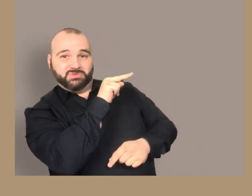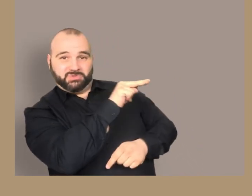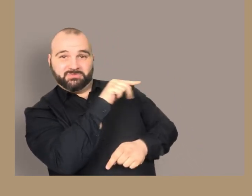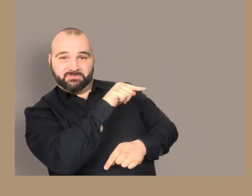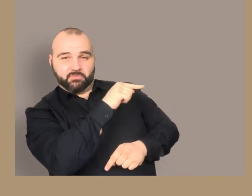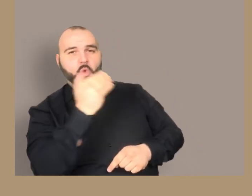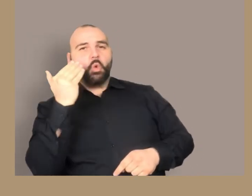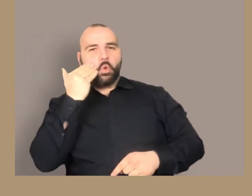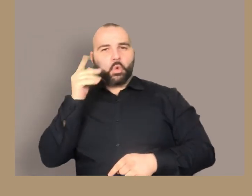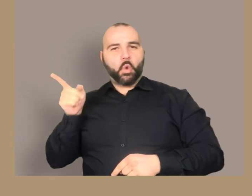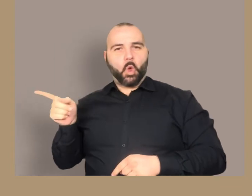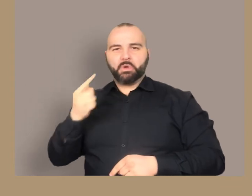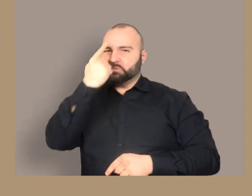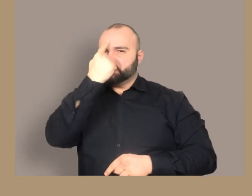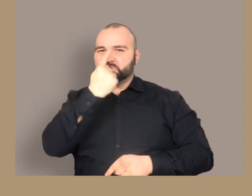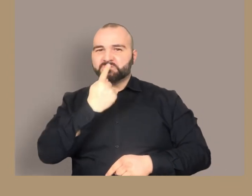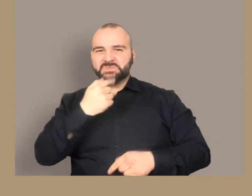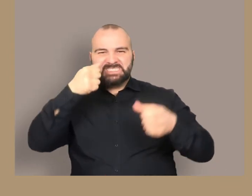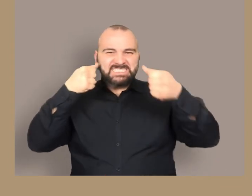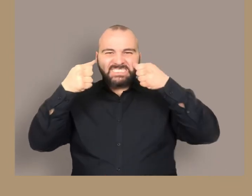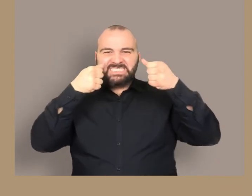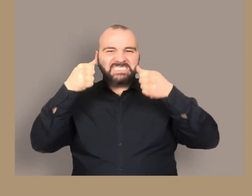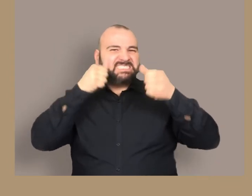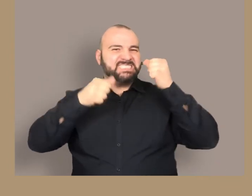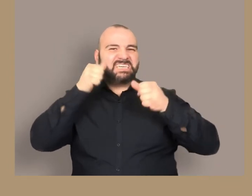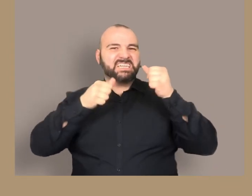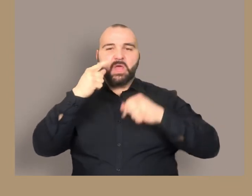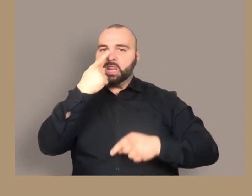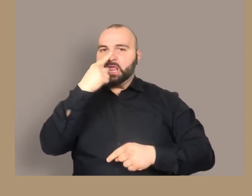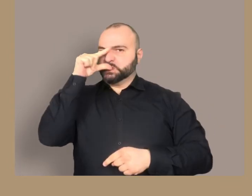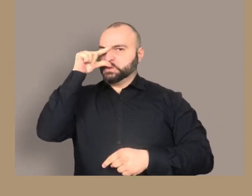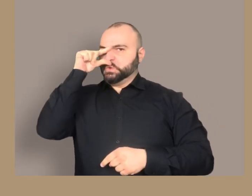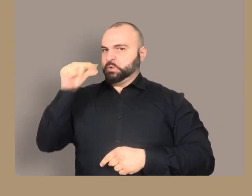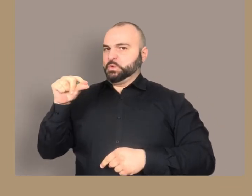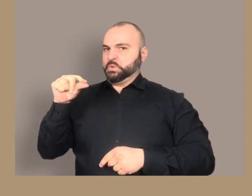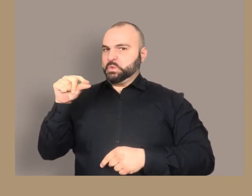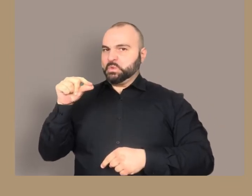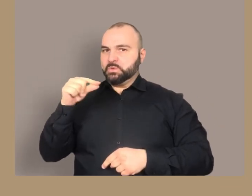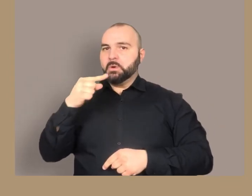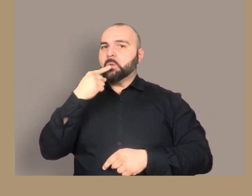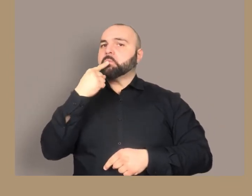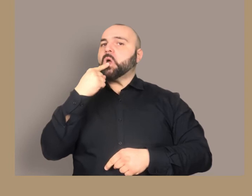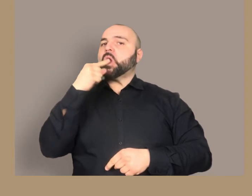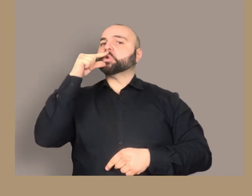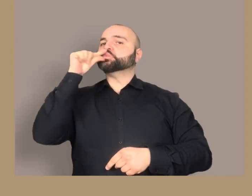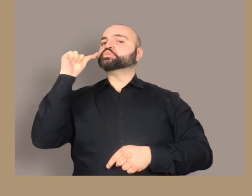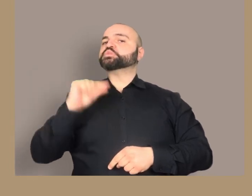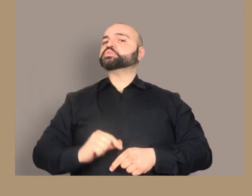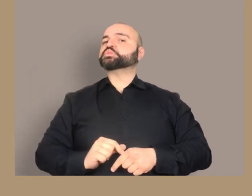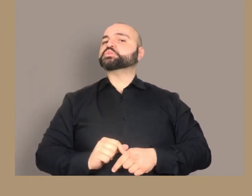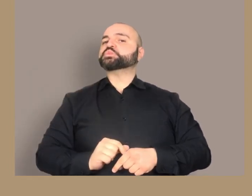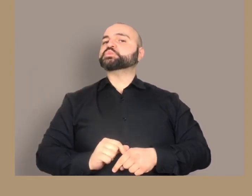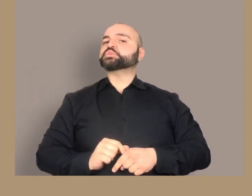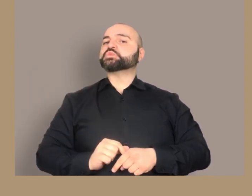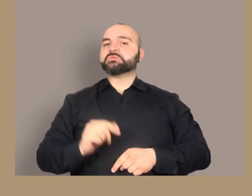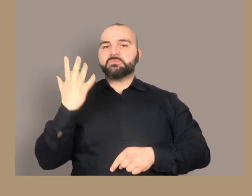clavicola e i tendini del collo, la vena sull'avambraccio sinistro. A destra di Cristo, sinistra